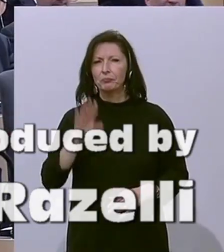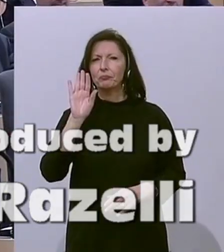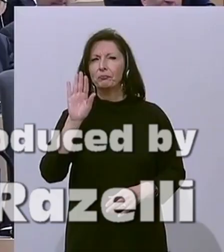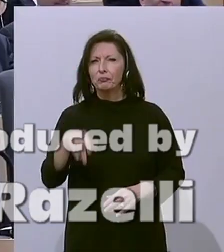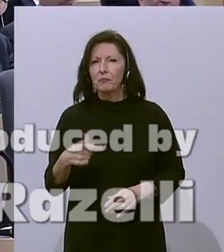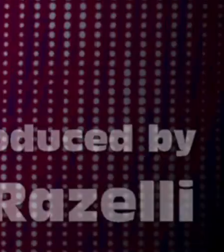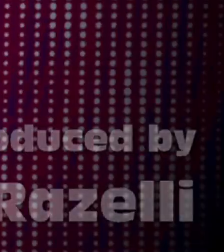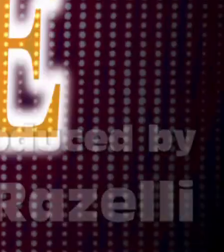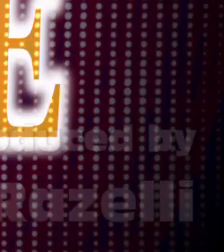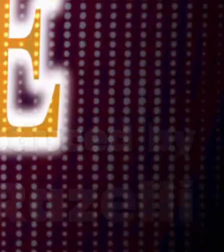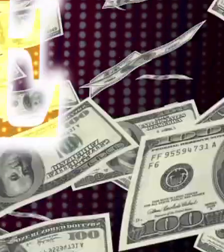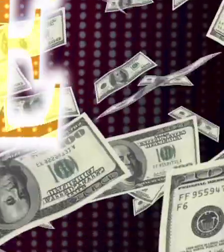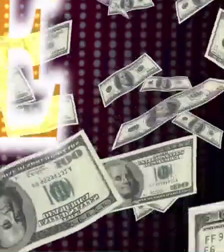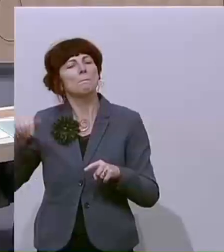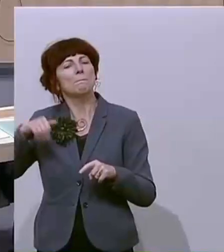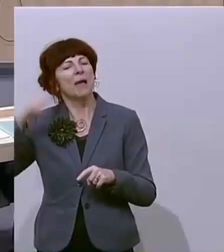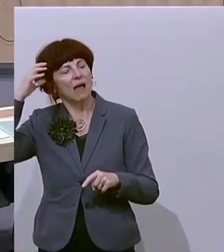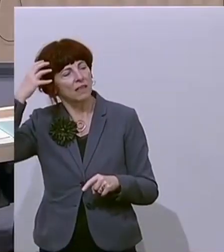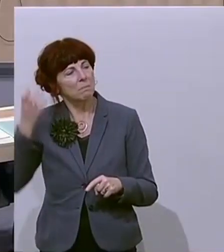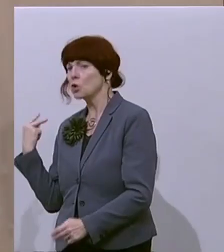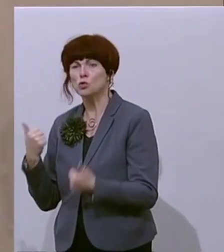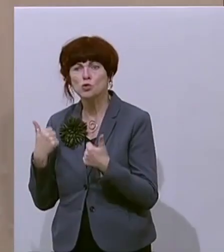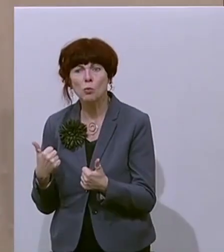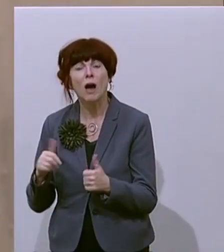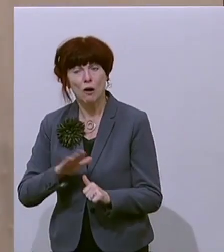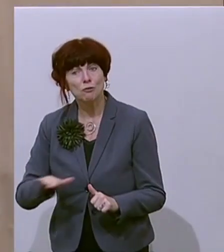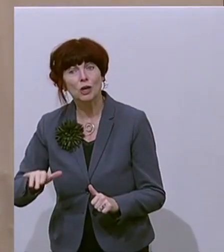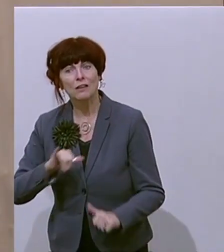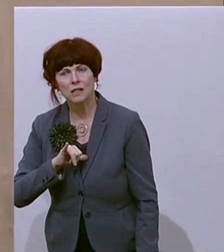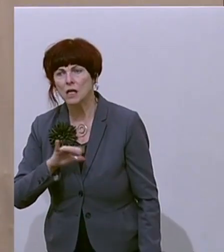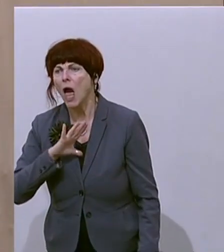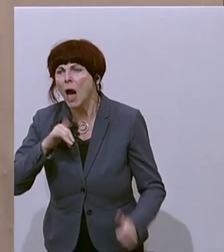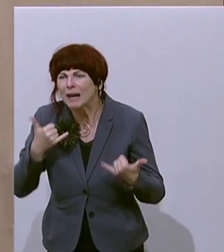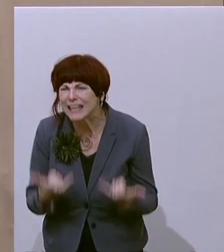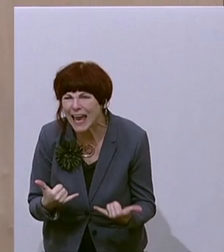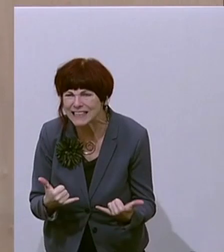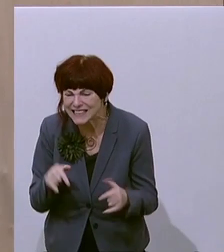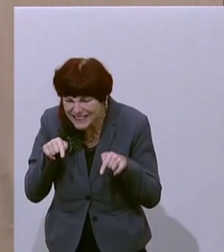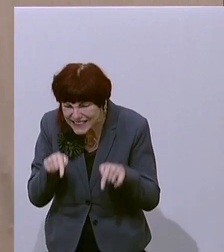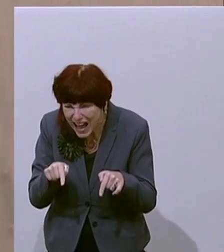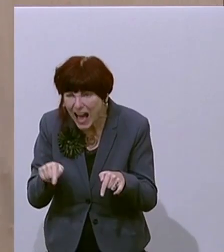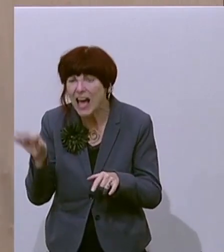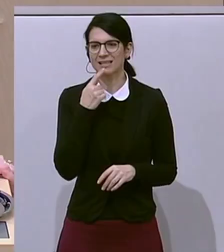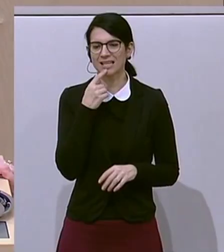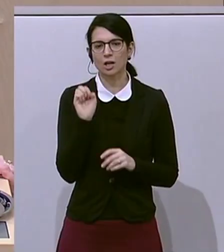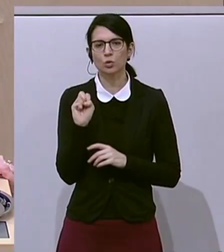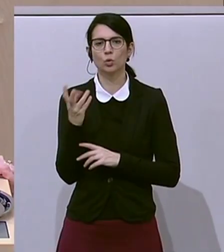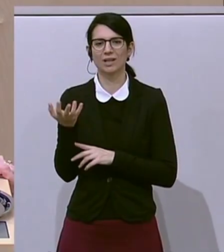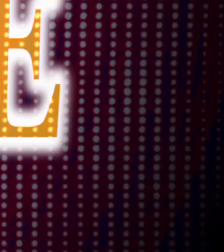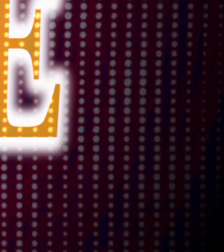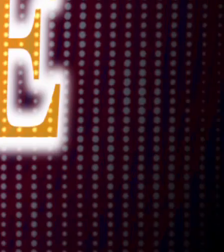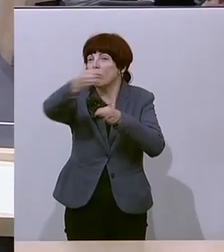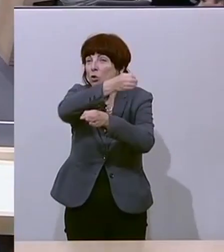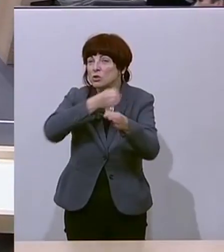Wunderbar! Casino Royale Wir haben jetzt einen Kriminalfall hier. Casino